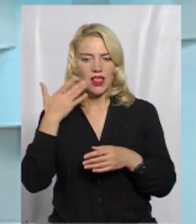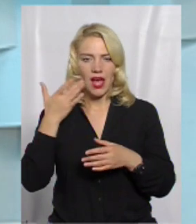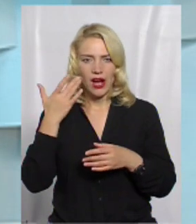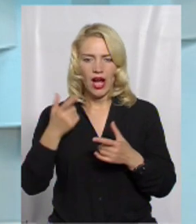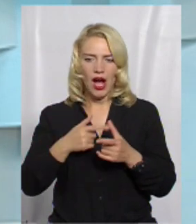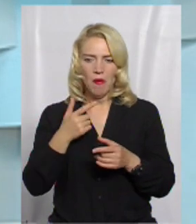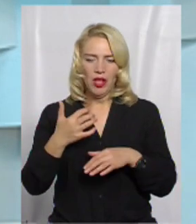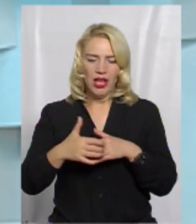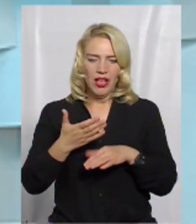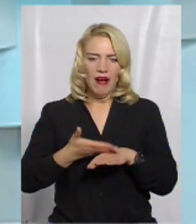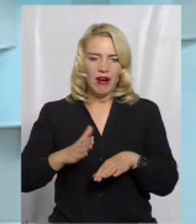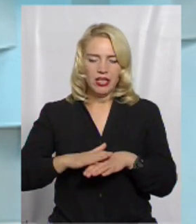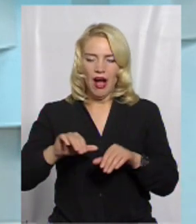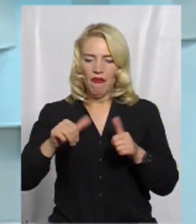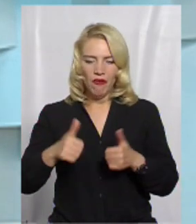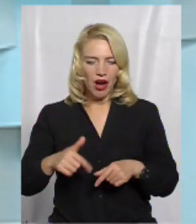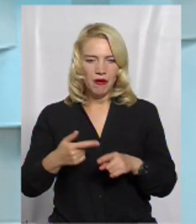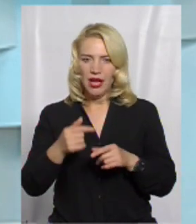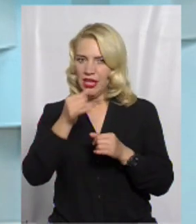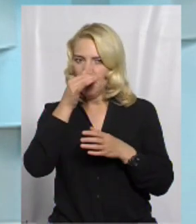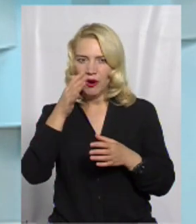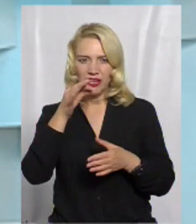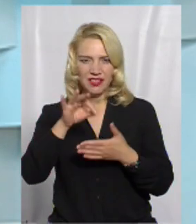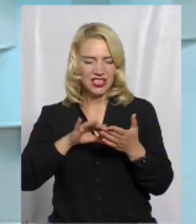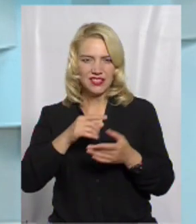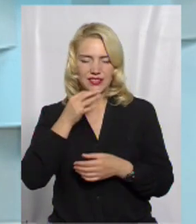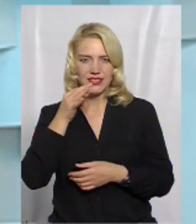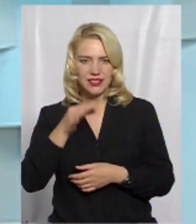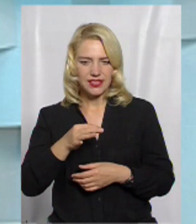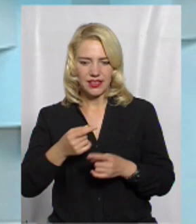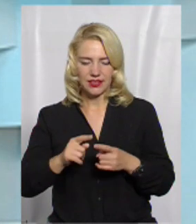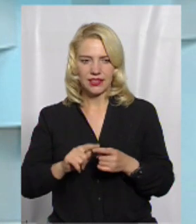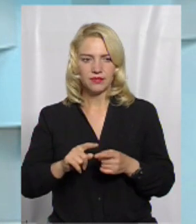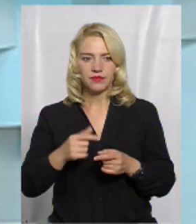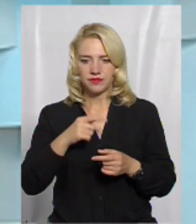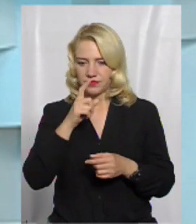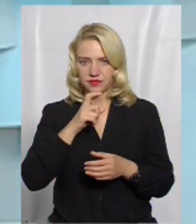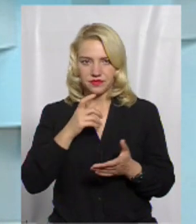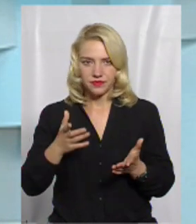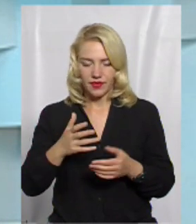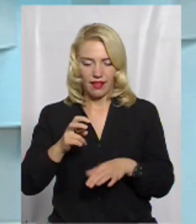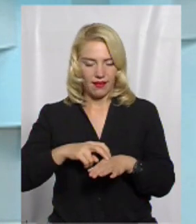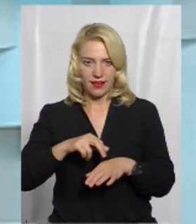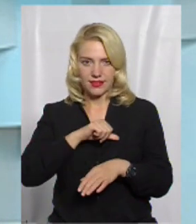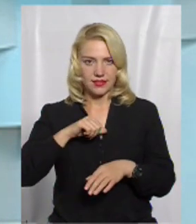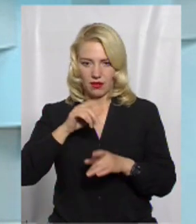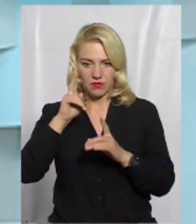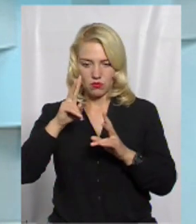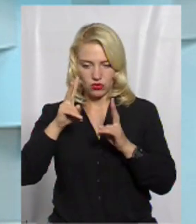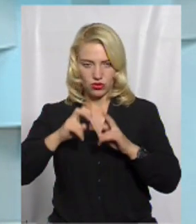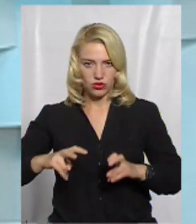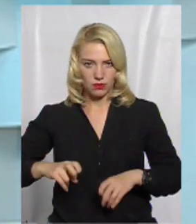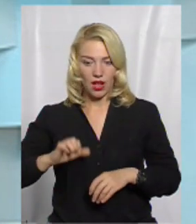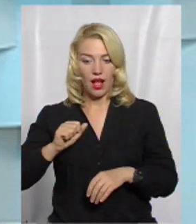середня важка форма хвороби, не може при першому огляді завжди лікар-спеціаліст зрозуміти. А тим паче